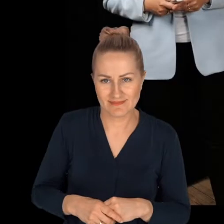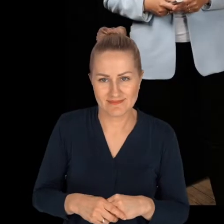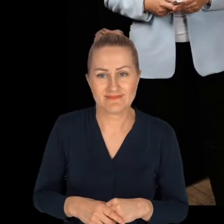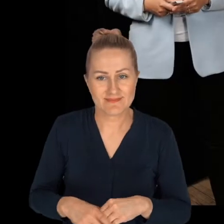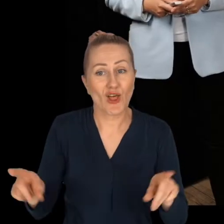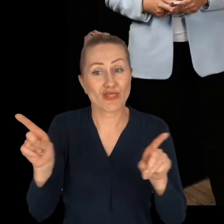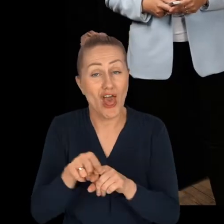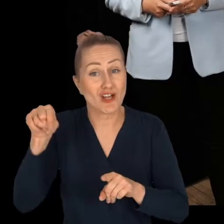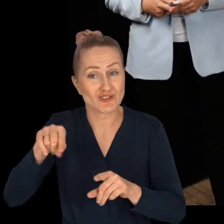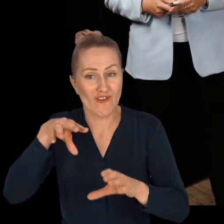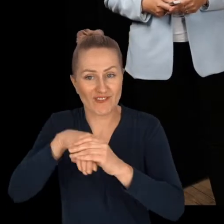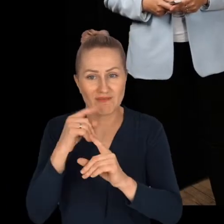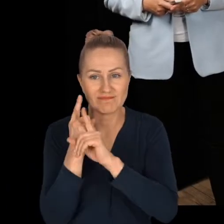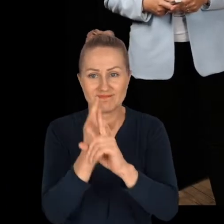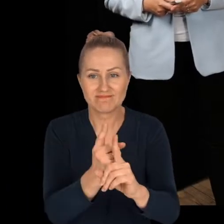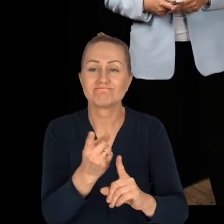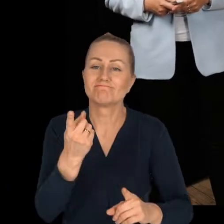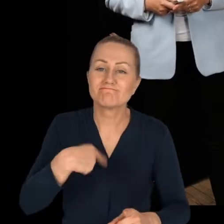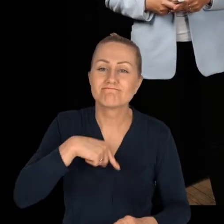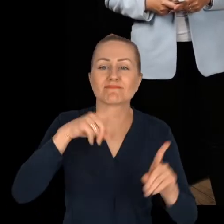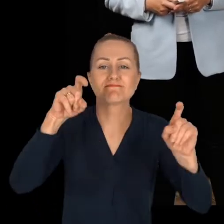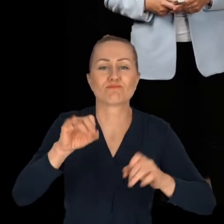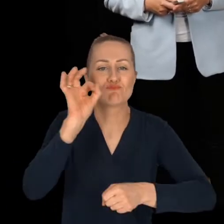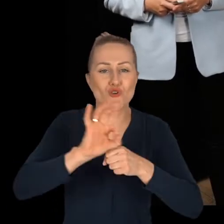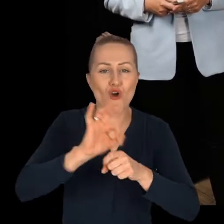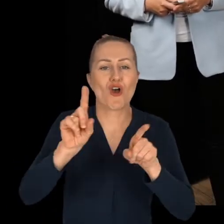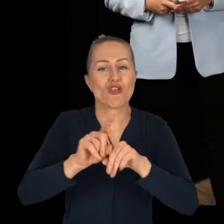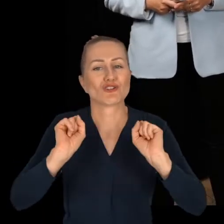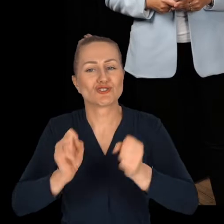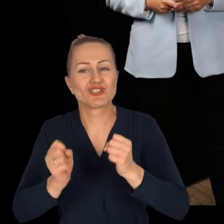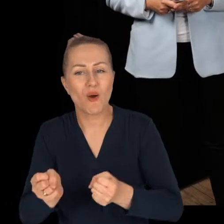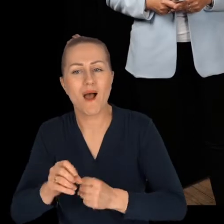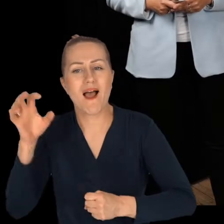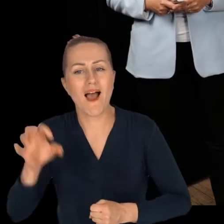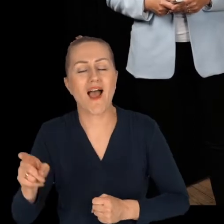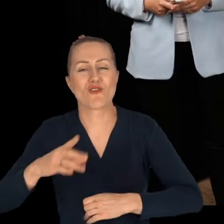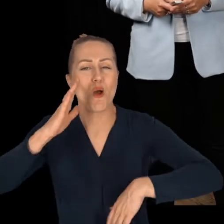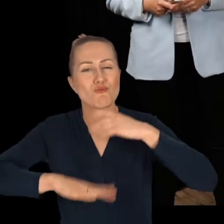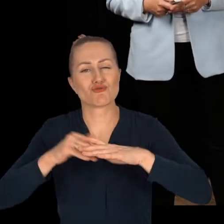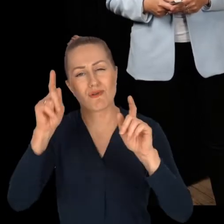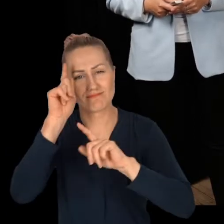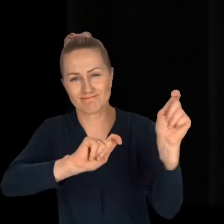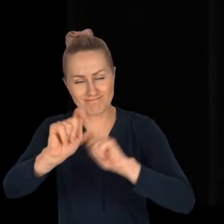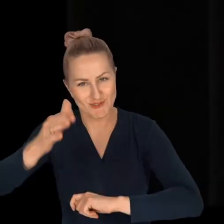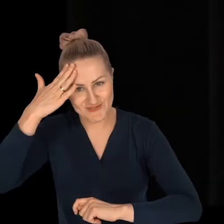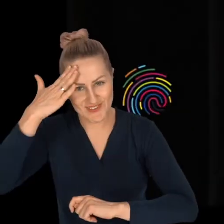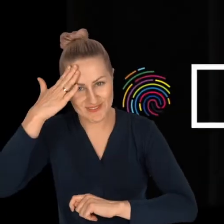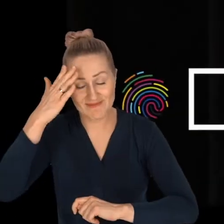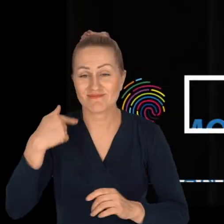znaleźć zatrudnienie. Równolegle do tego rozpoczęliśmy projekt i działania związane z budowaniem świadomości.